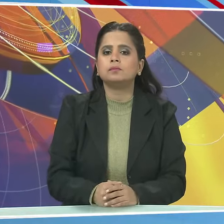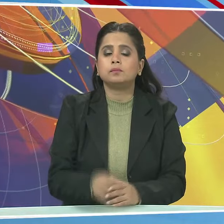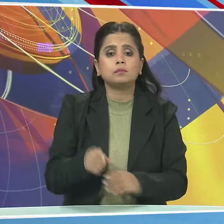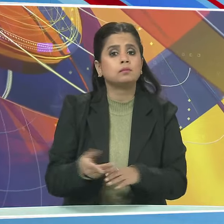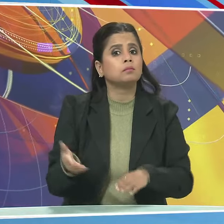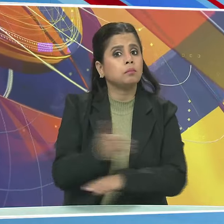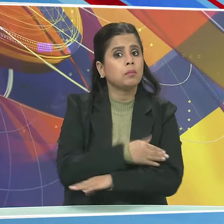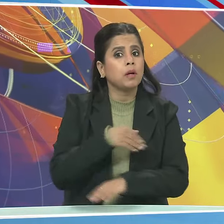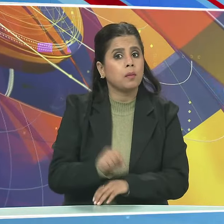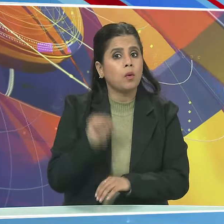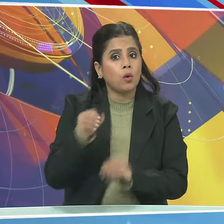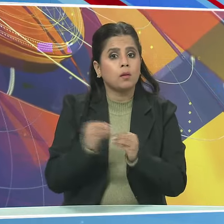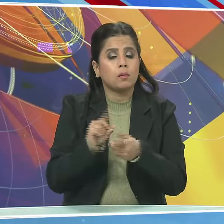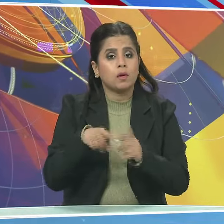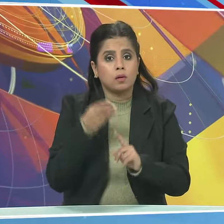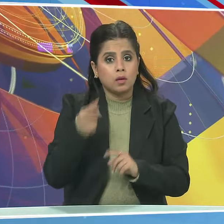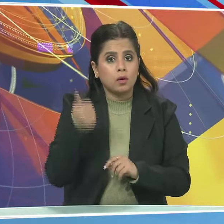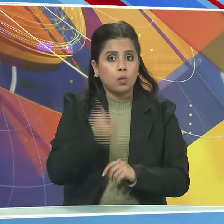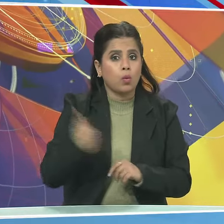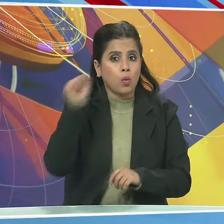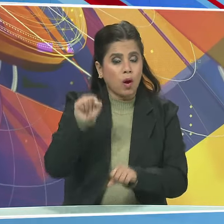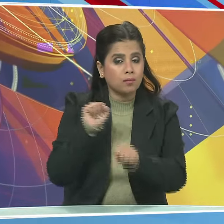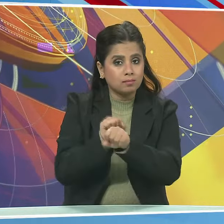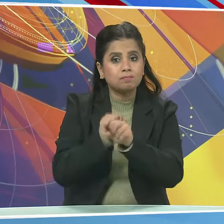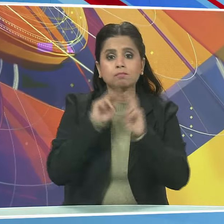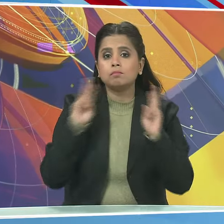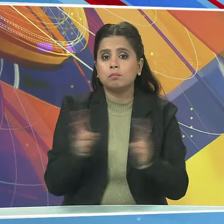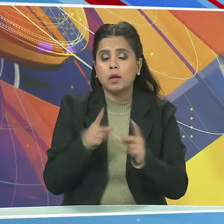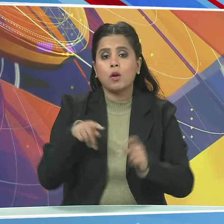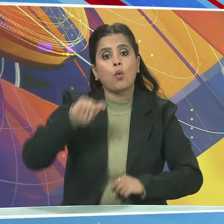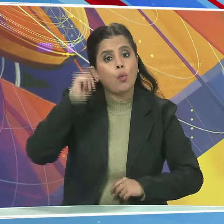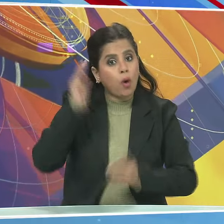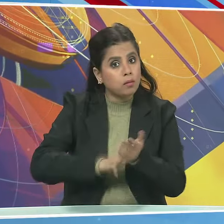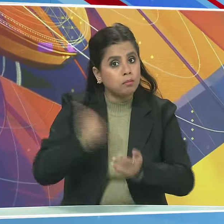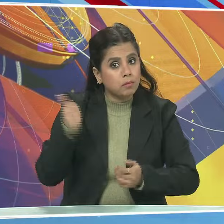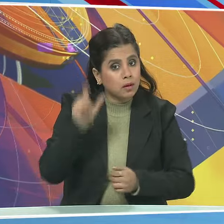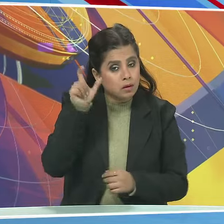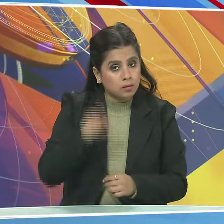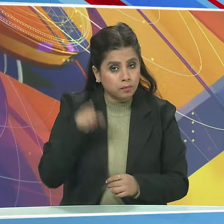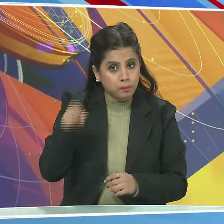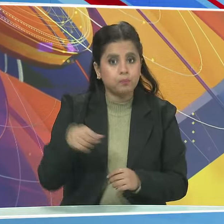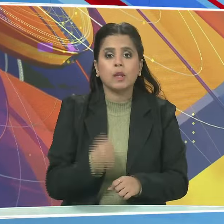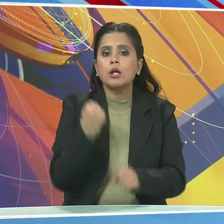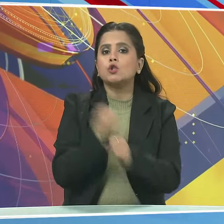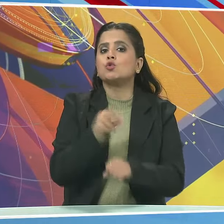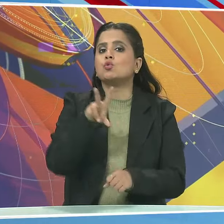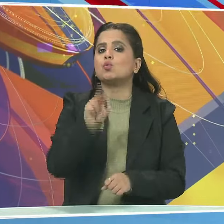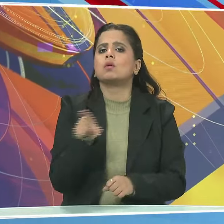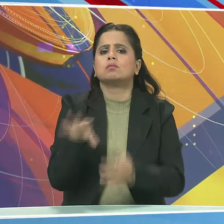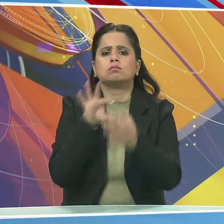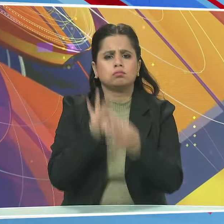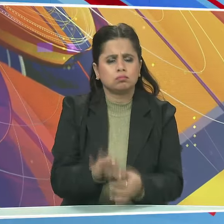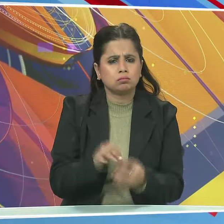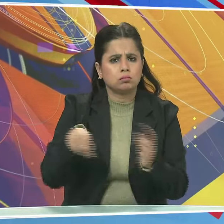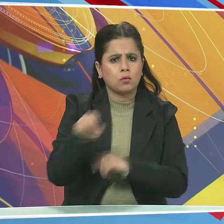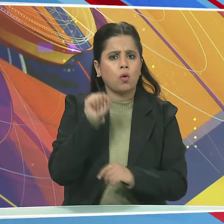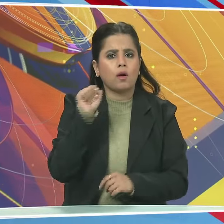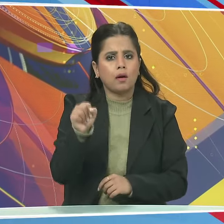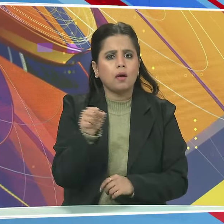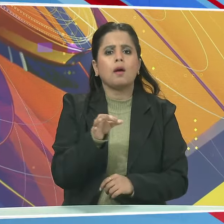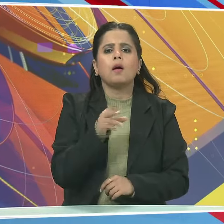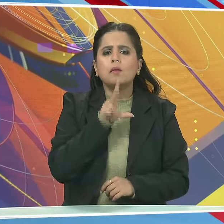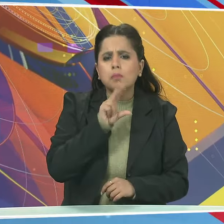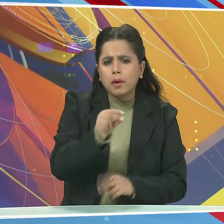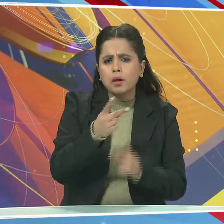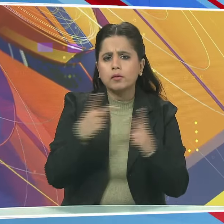इससे पहले भाजपा के राष्ट्रे कारेकारणी के बैठक में विदेश मंत्री एस जेशंकर ने जी-20 को लेकर अपना वक्त अब